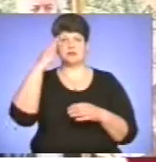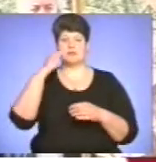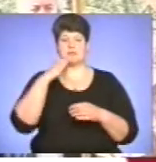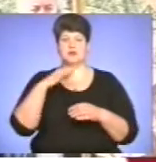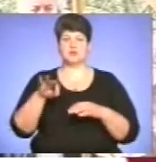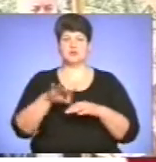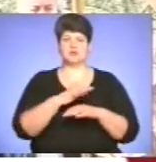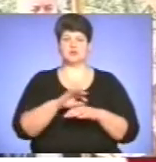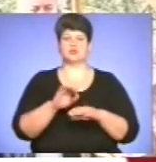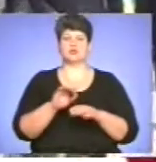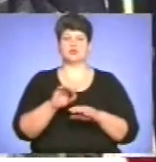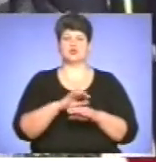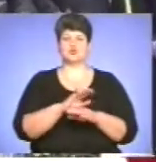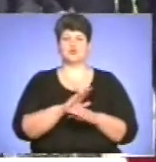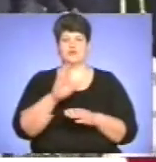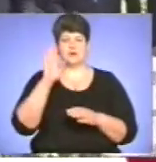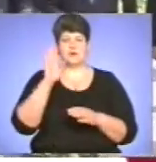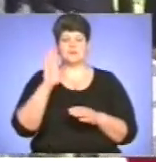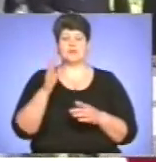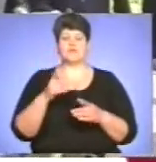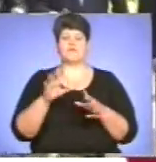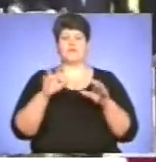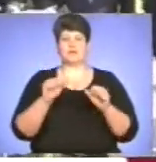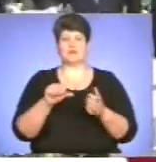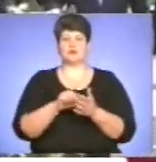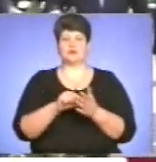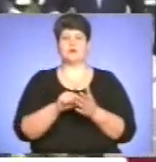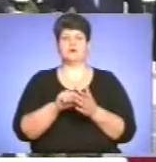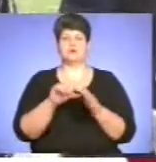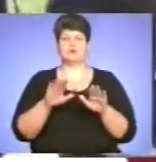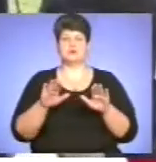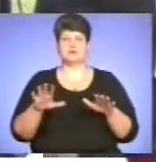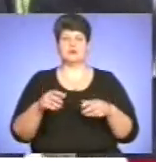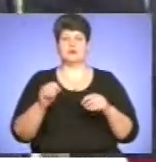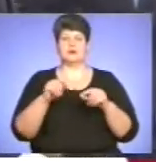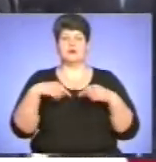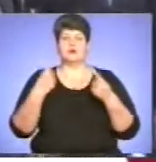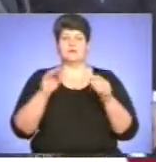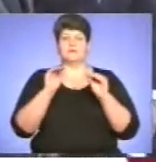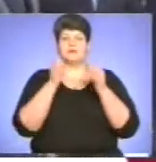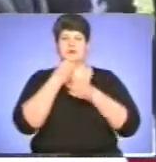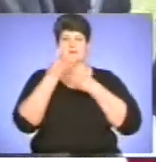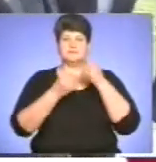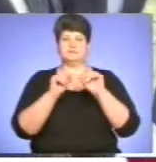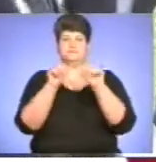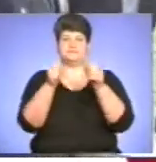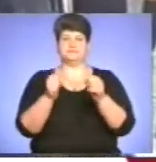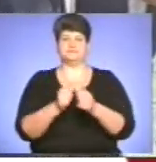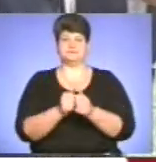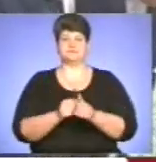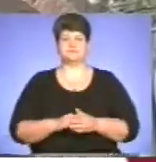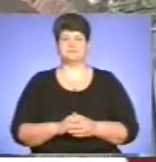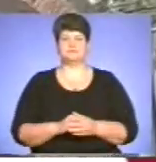дружина, чоловіка. Влада та громадськість краю поклали квіти до пам'ятника жертвам Чорнобильської катастрофи та ядерних випробувань.